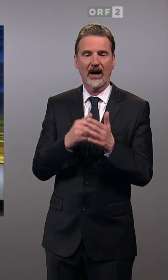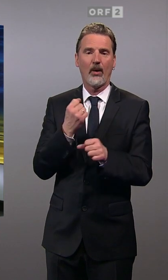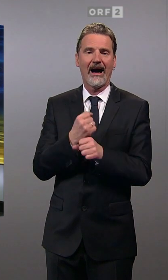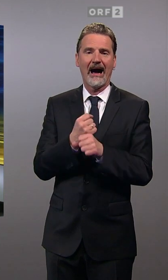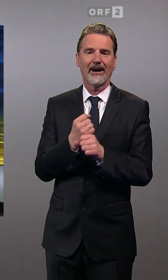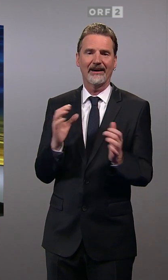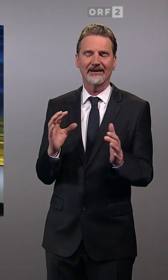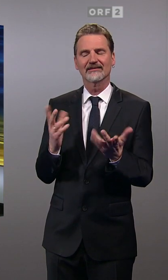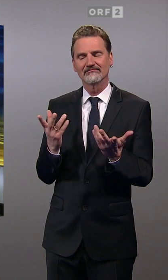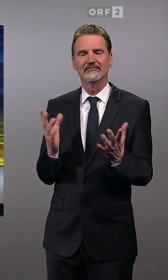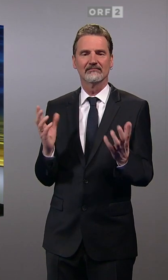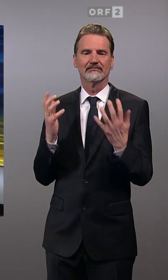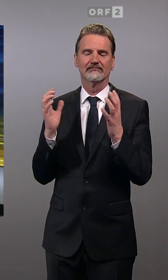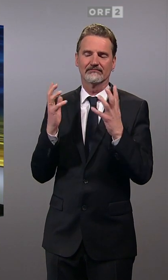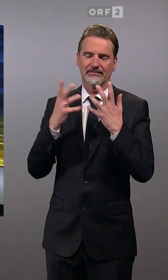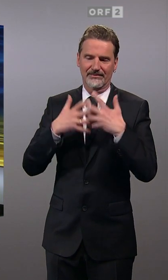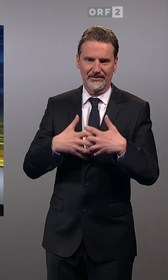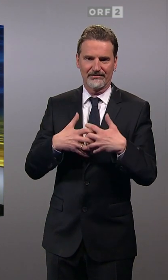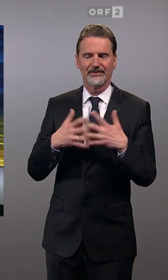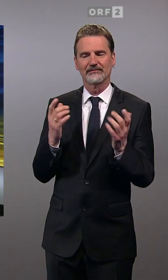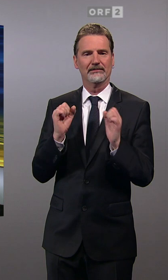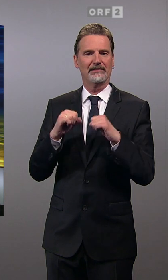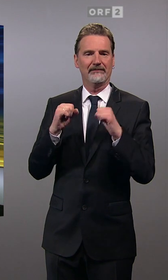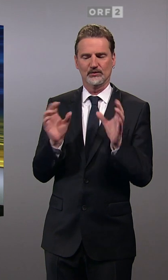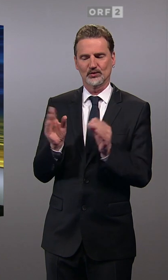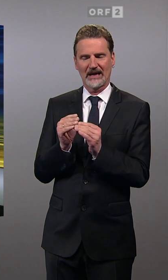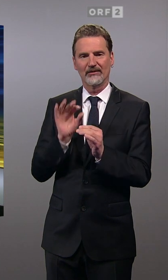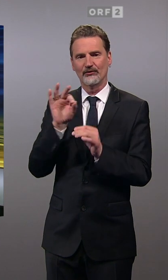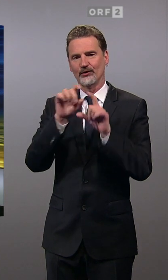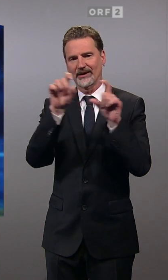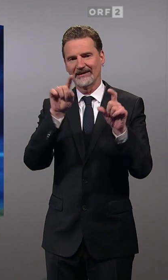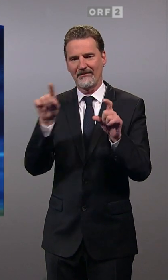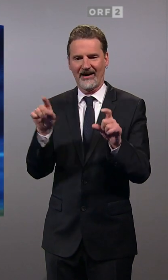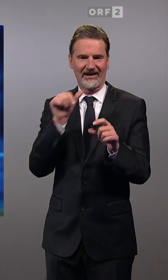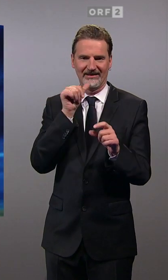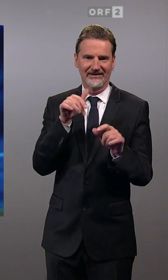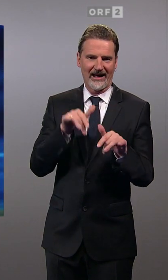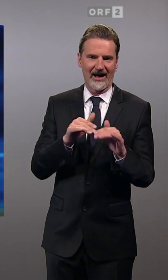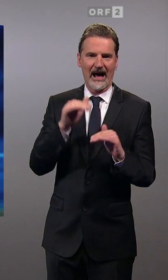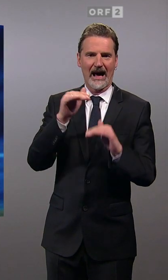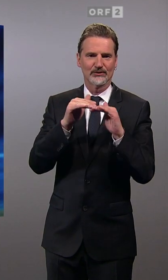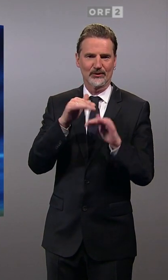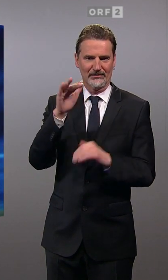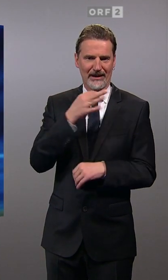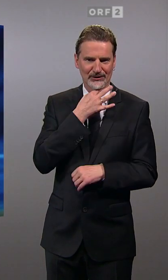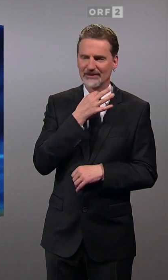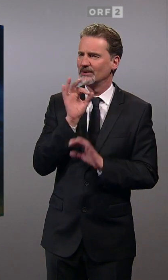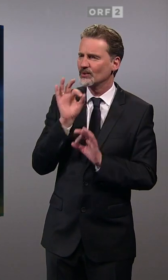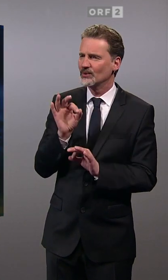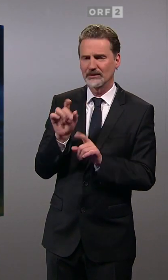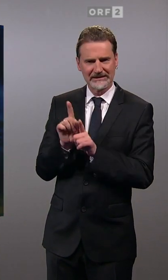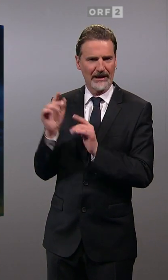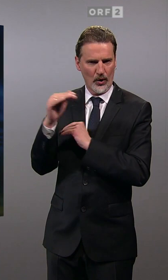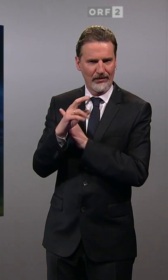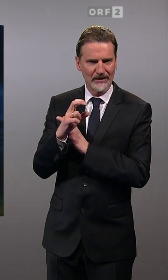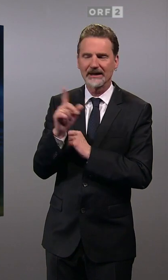absolute Mehrheit hat. Schauen wir uns kurz an oder hören wir uns kurz an von Ihnen, nämlich welche Auswirkungen das